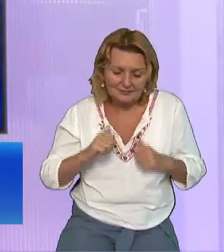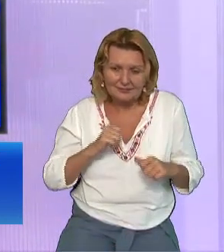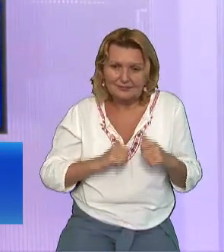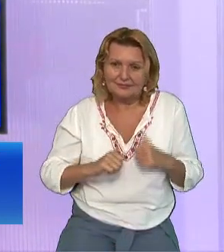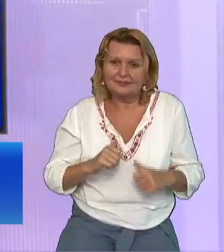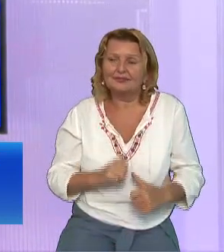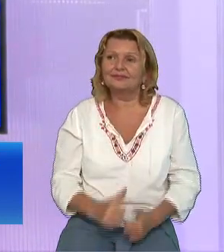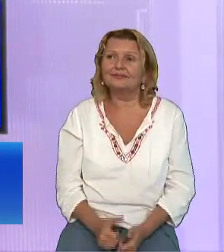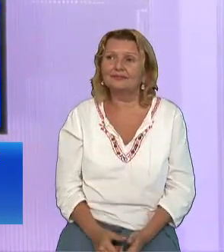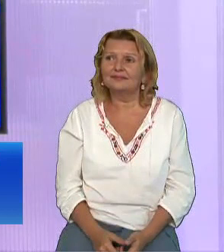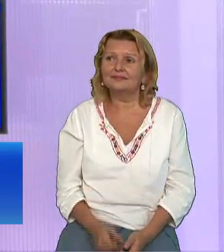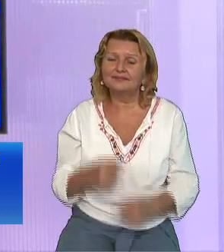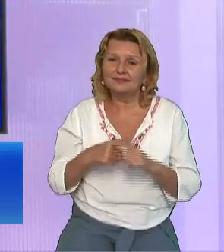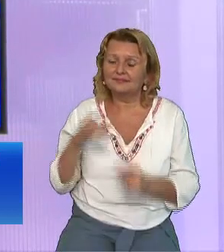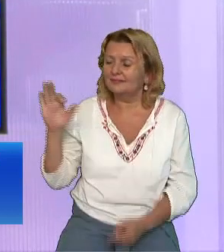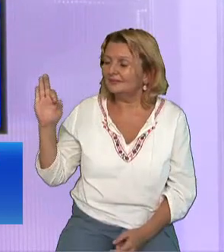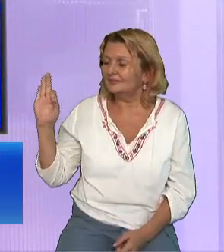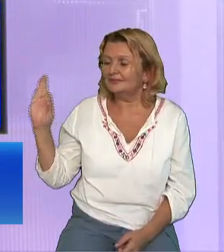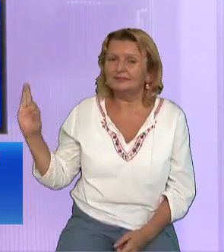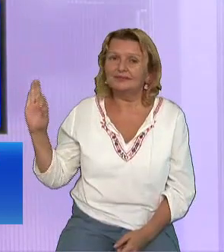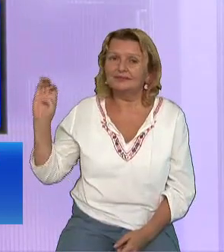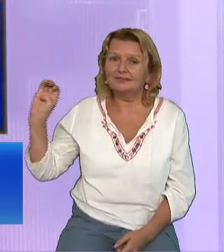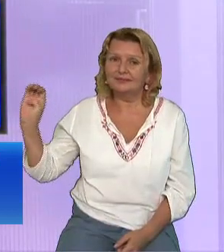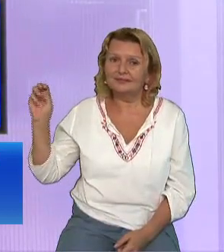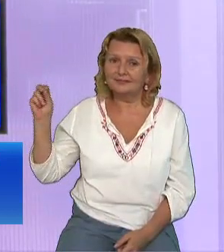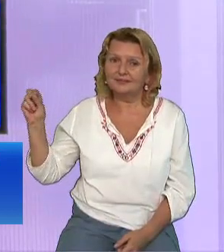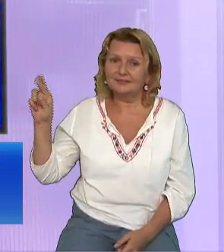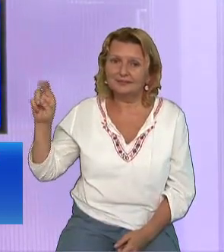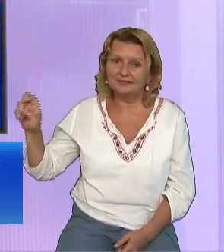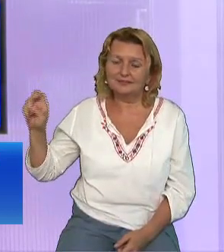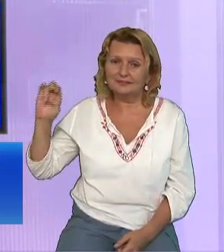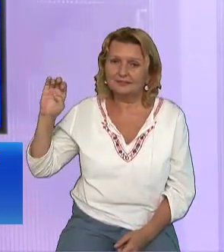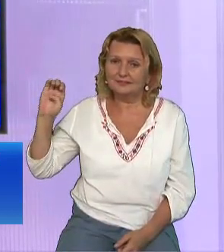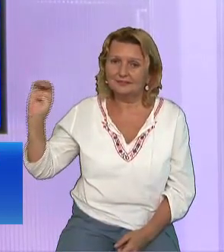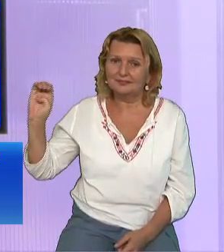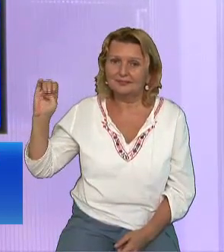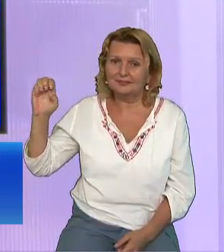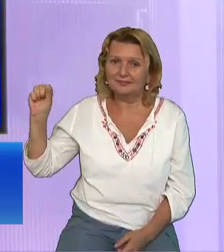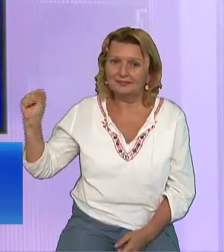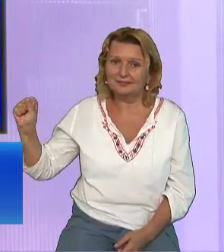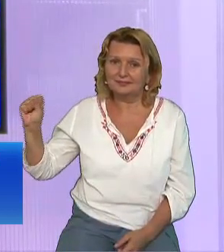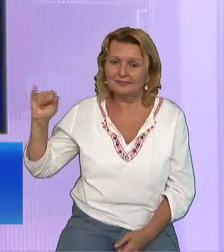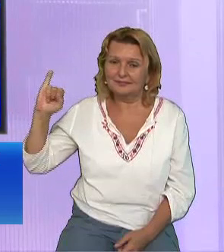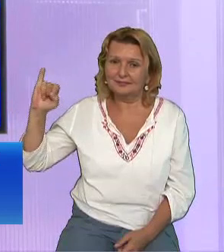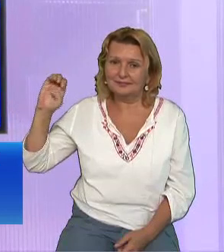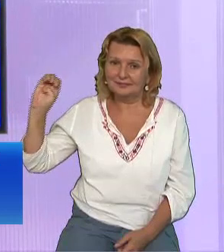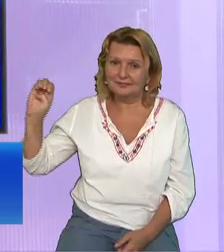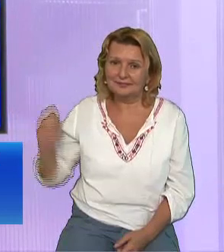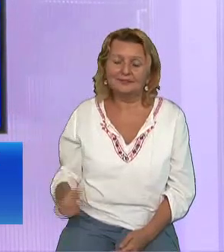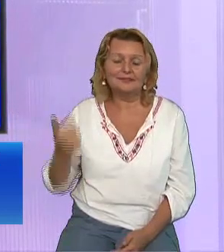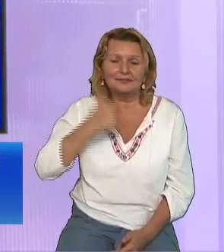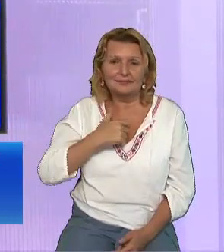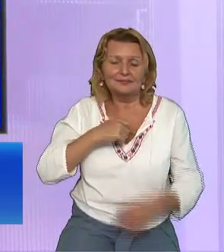depresie Omenirea noastră are nevoie de vestea Ieșirii biruitoare din mormânt al Domnului Iisus Hristos